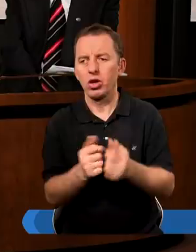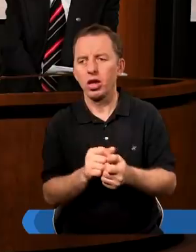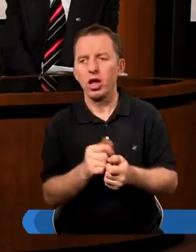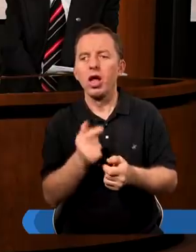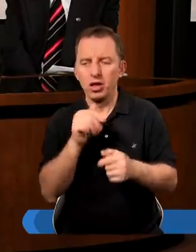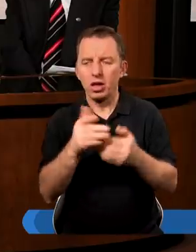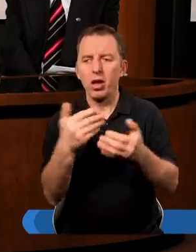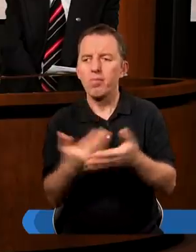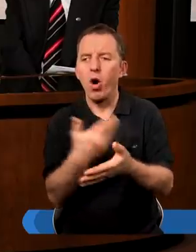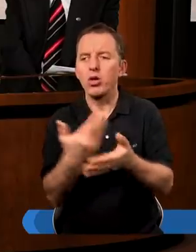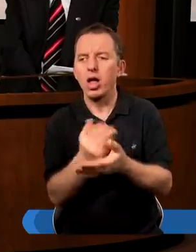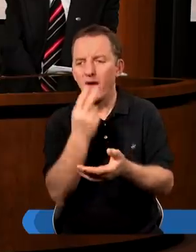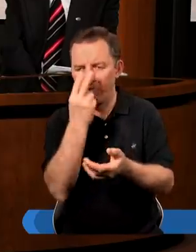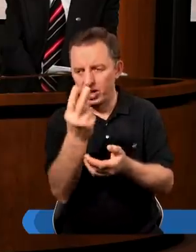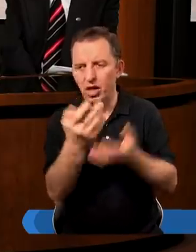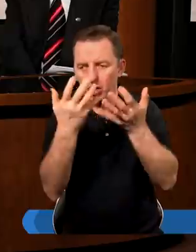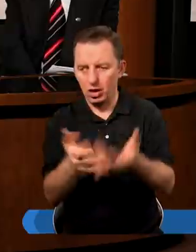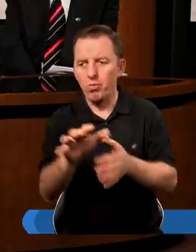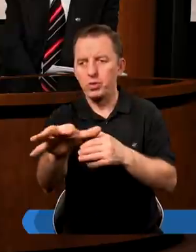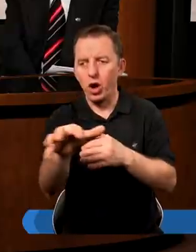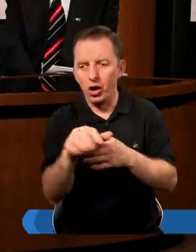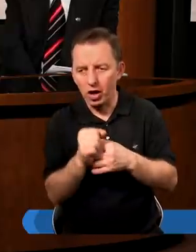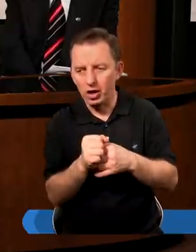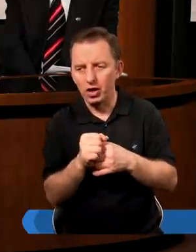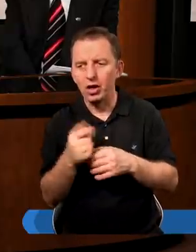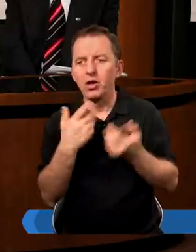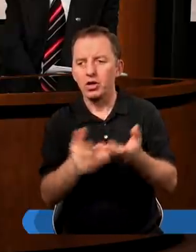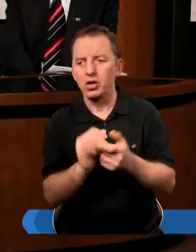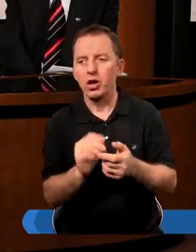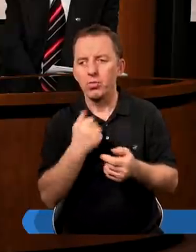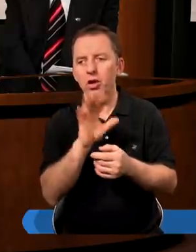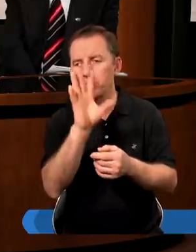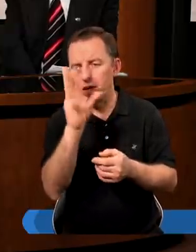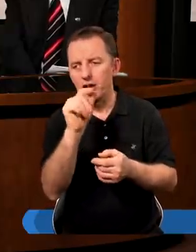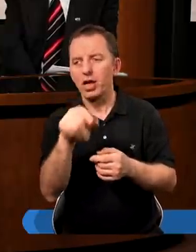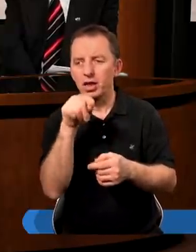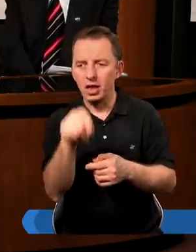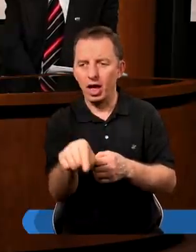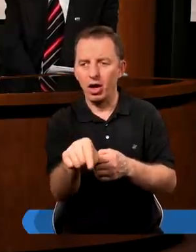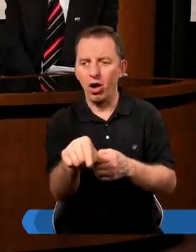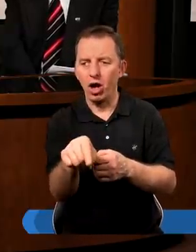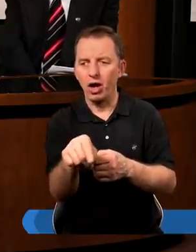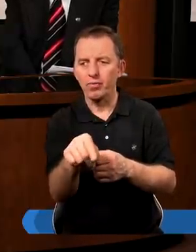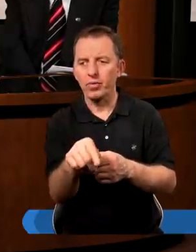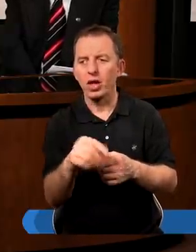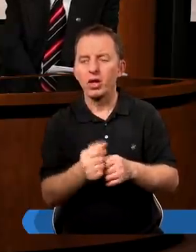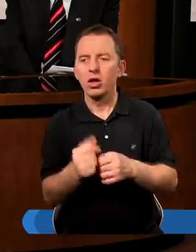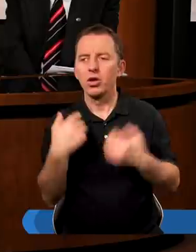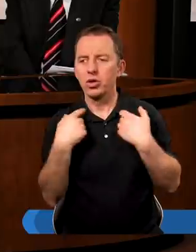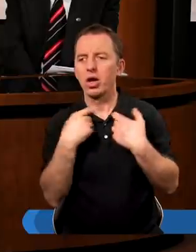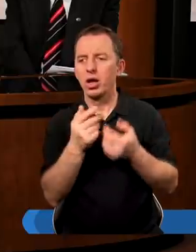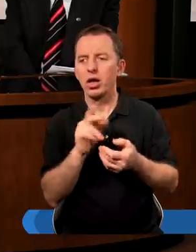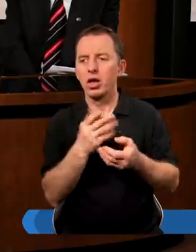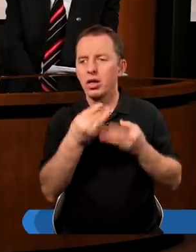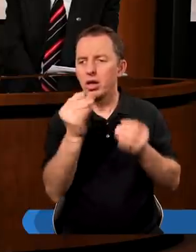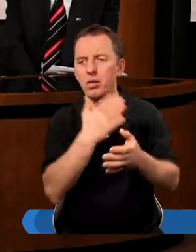To jest ten właśnie model widzę, chcę, biorę. Zobaczyła coś, co było piękne i tego zaragnieła, ponieważ